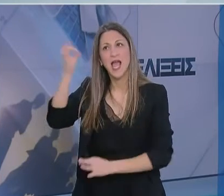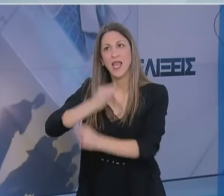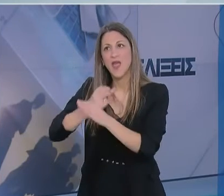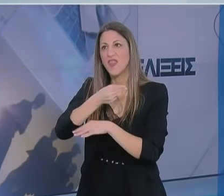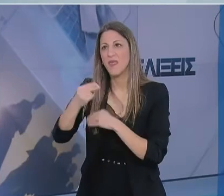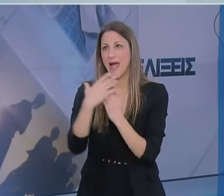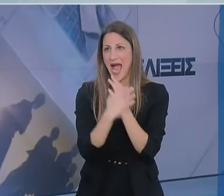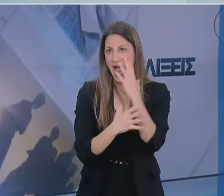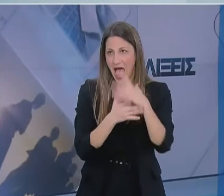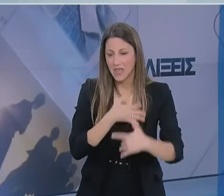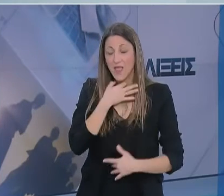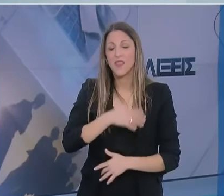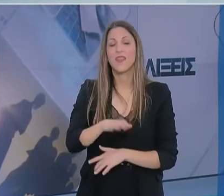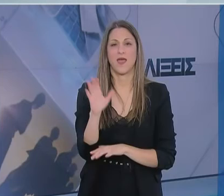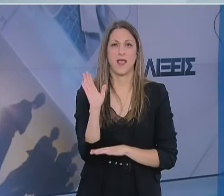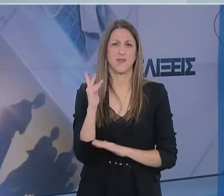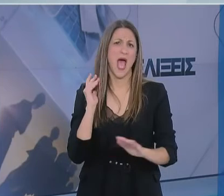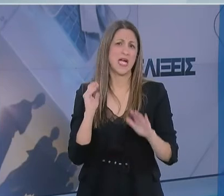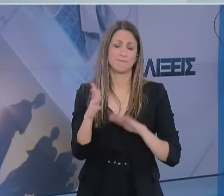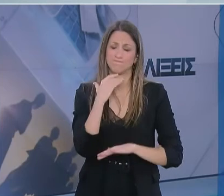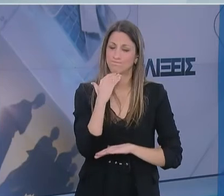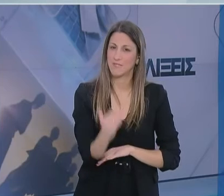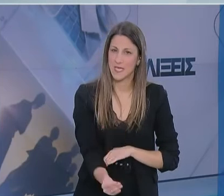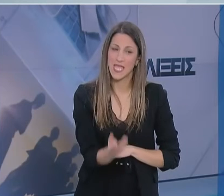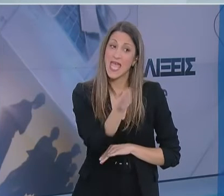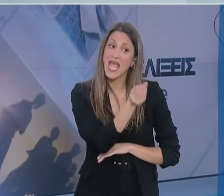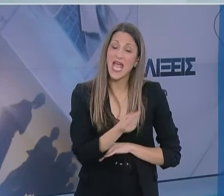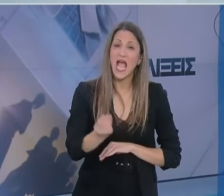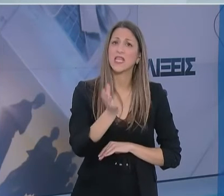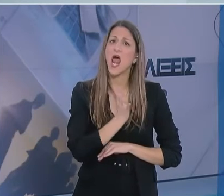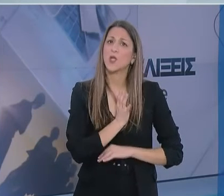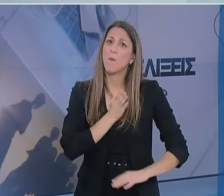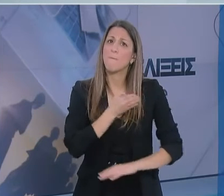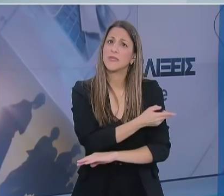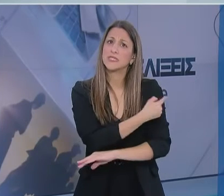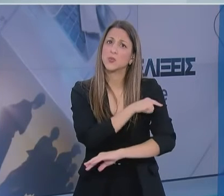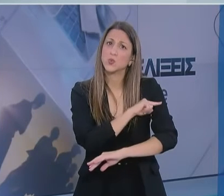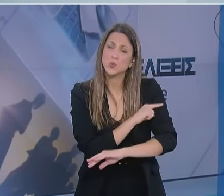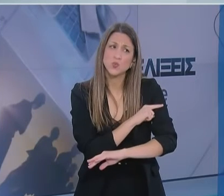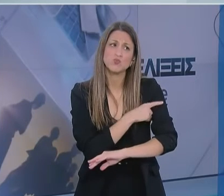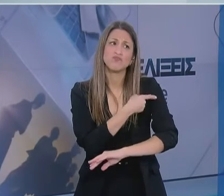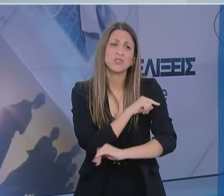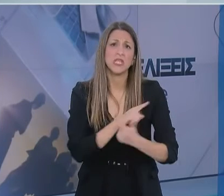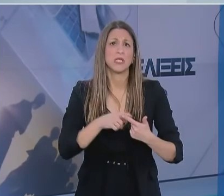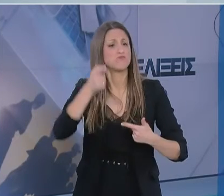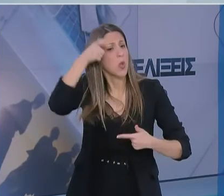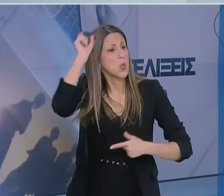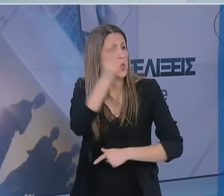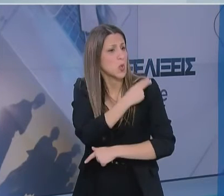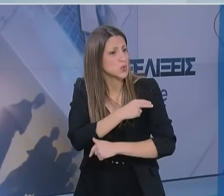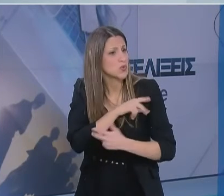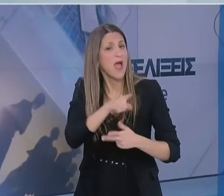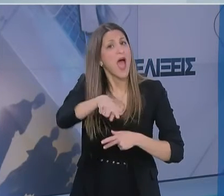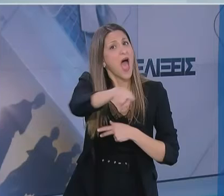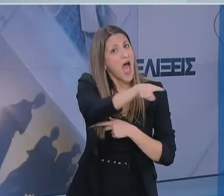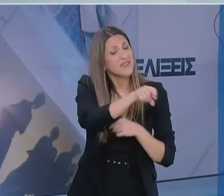ασθένειας από το νέο κοροναϊό. Ας αφήσουμε τα γάντια στους εργαζόμενους στον τομέα της υγειονομικής περίθαλψης. Τα γάντια σε εμάς, το γενικό